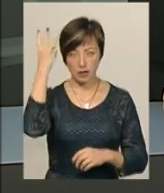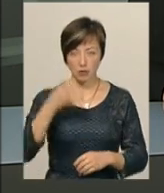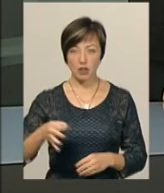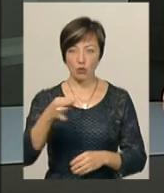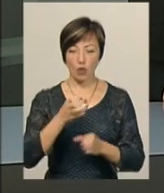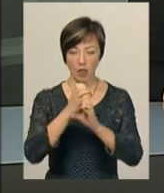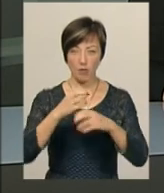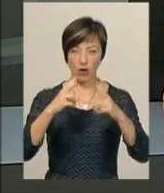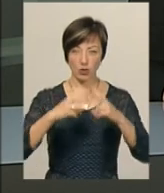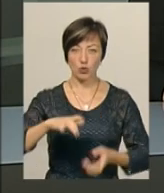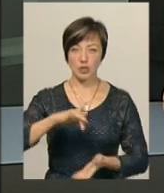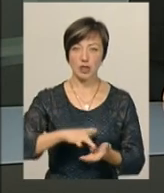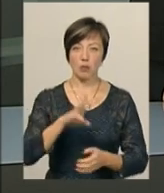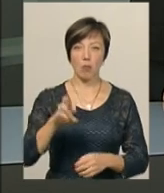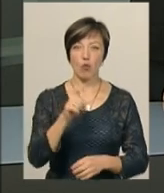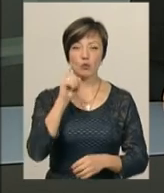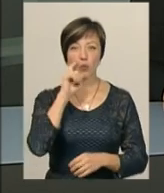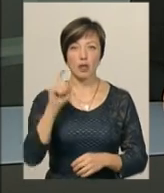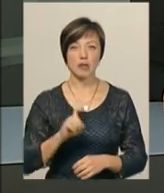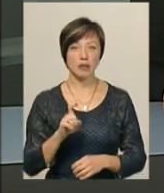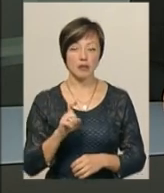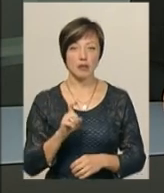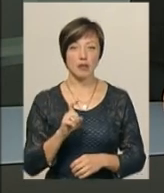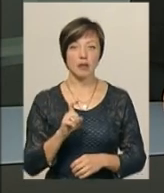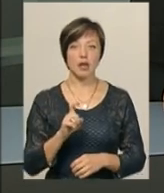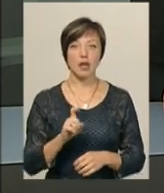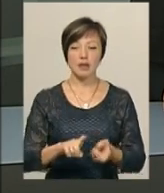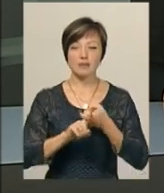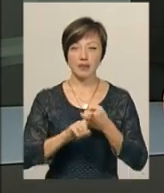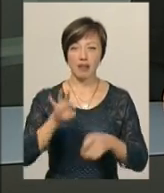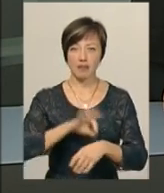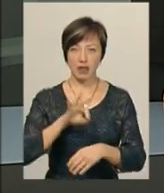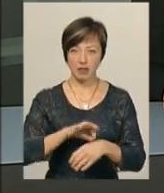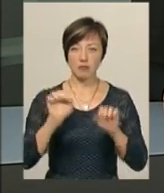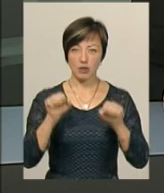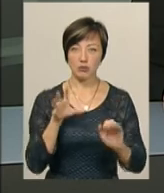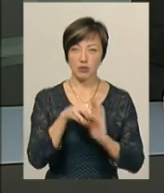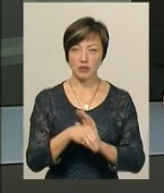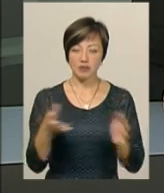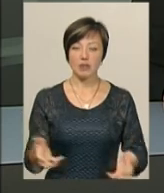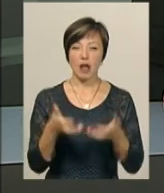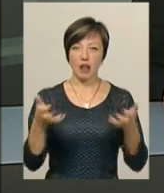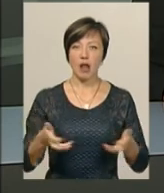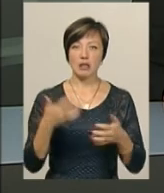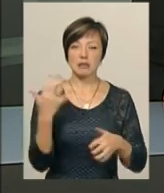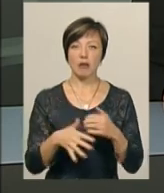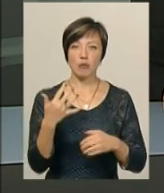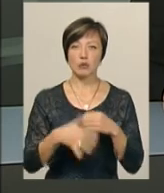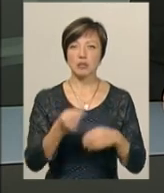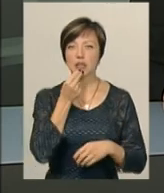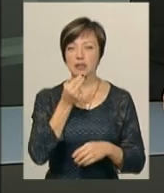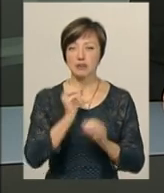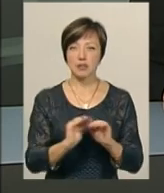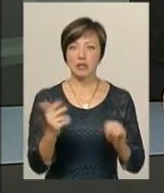обласного лабораторного центру МОЗ України Тетяни Федак, збудник інфекції міг міститися у салаті з капусти, який їли в садку